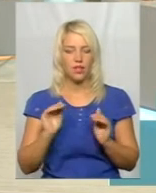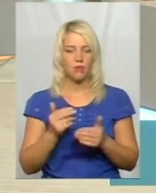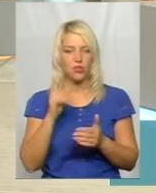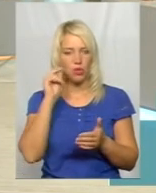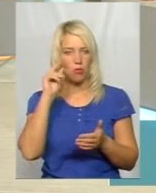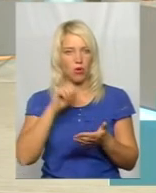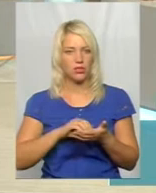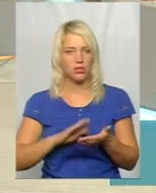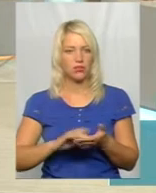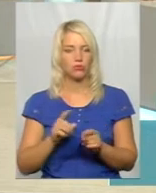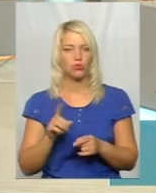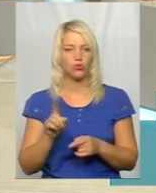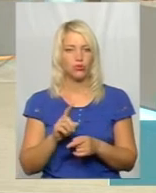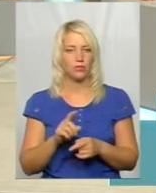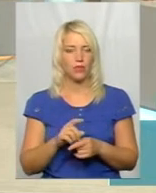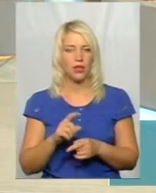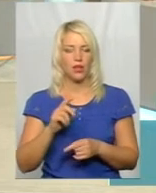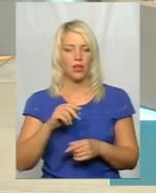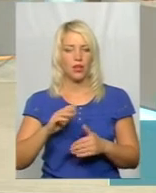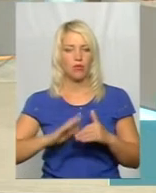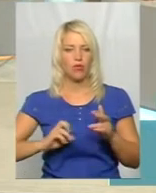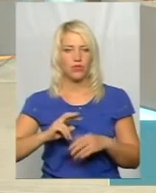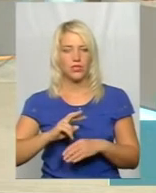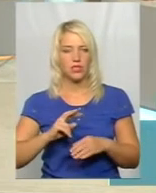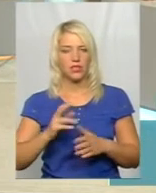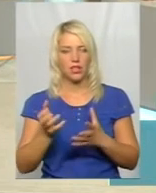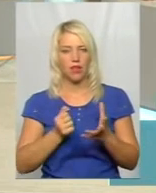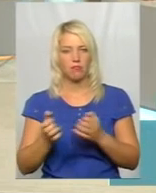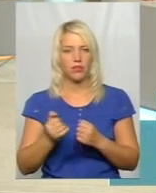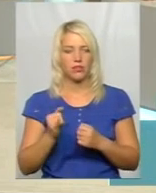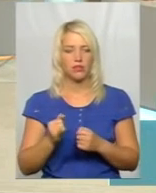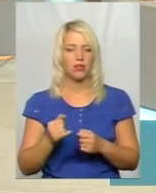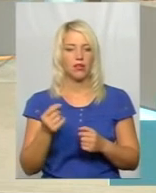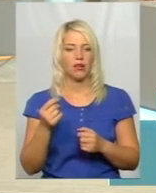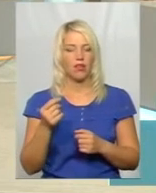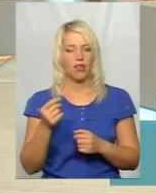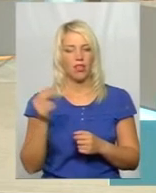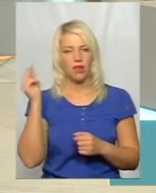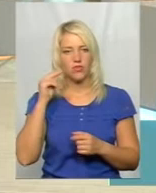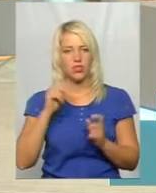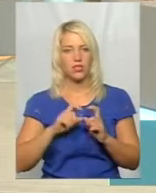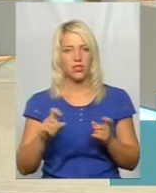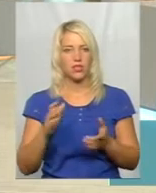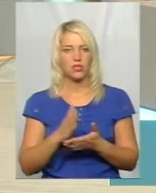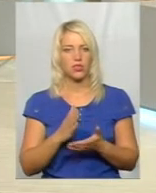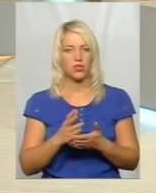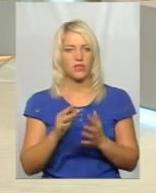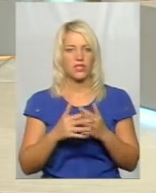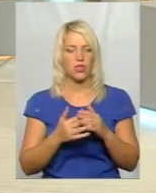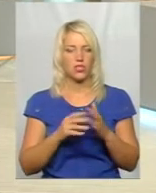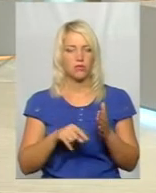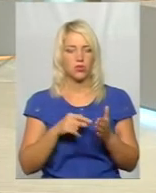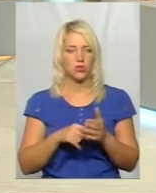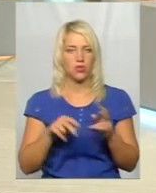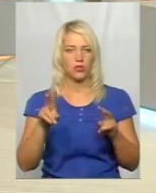Тому що, по-перше, професійний відбір. А по-друге, все ж таки, навчальний заклад розташований в селищі міського